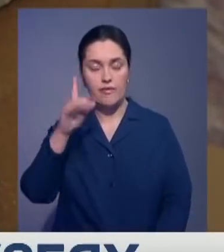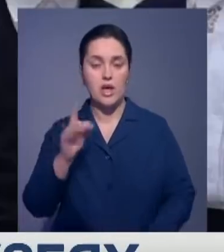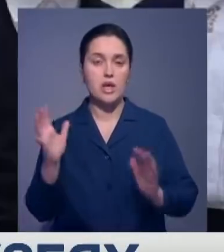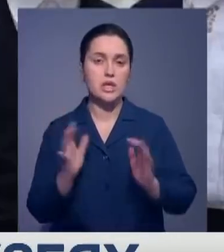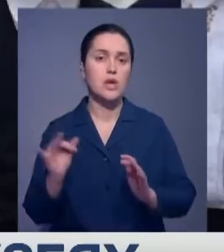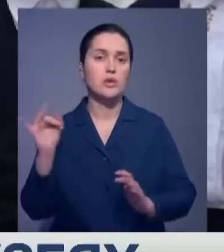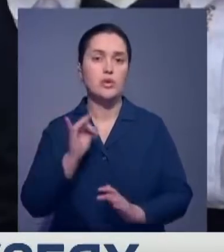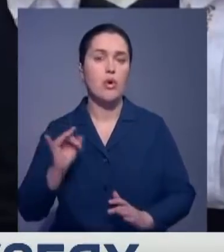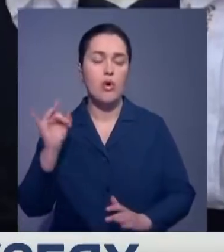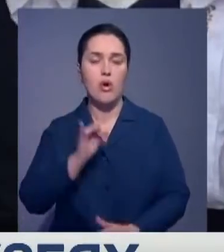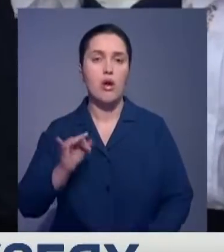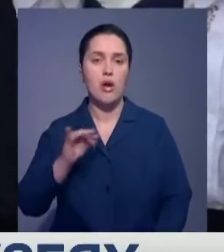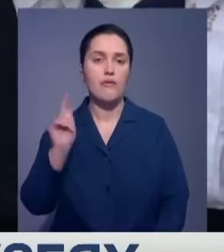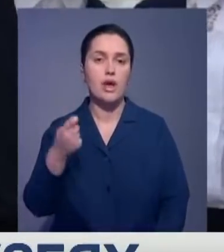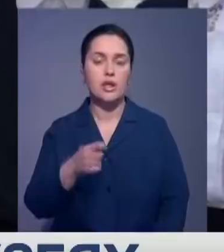времени.